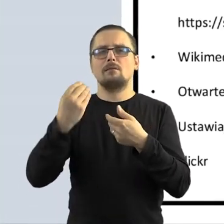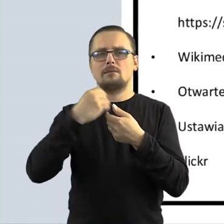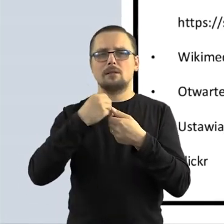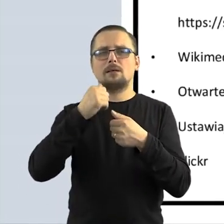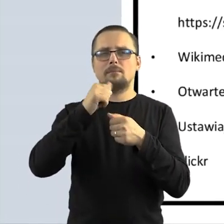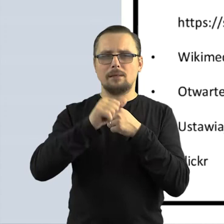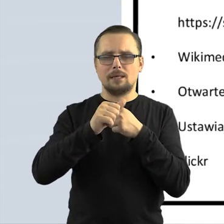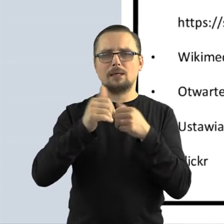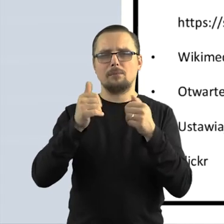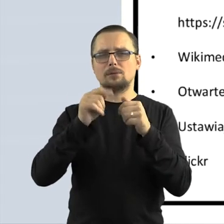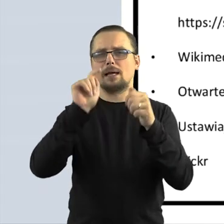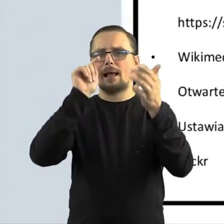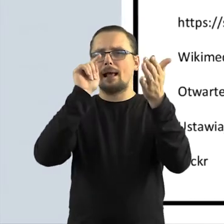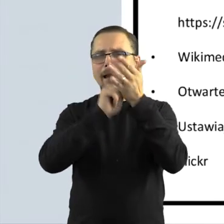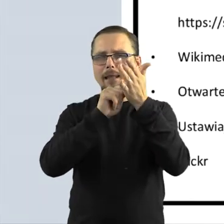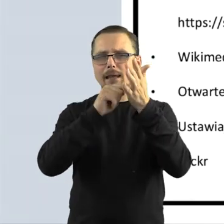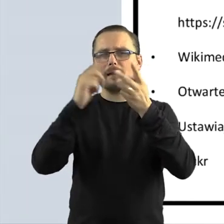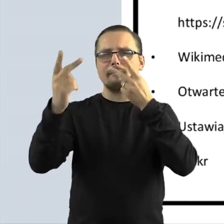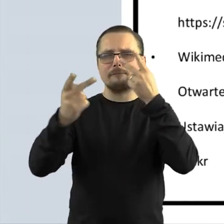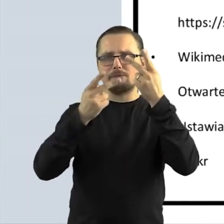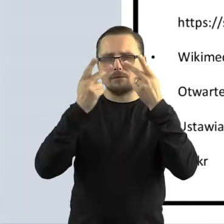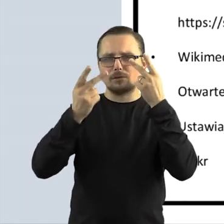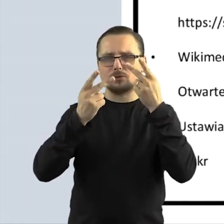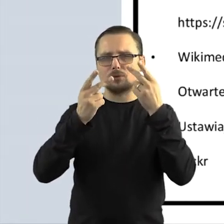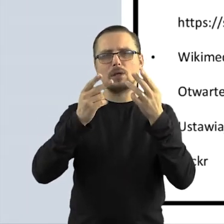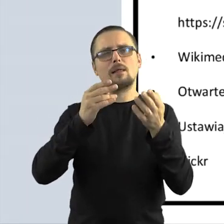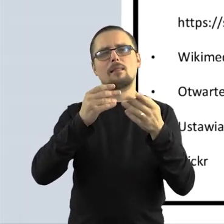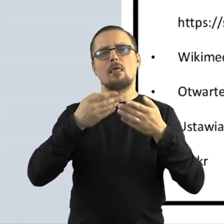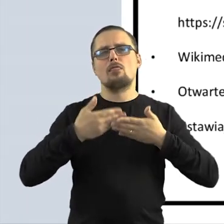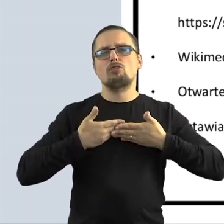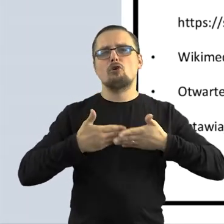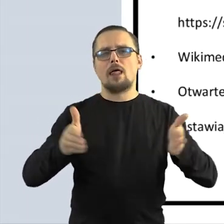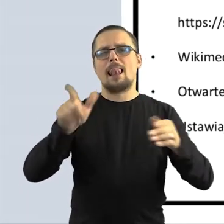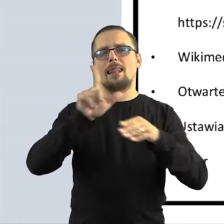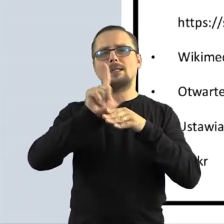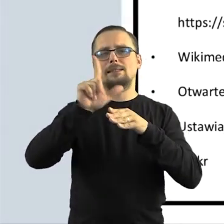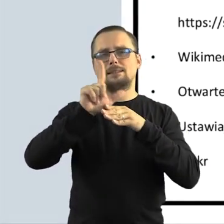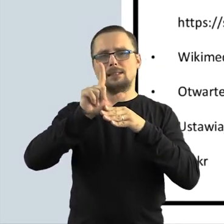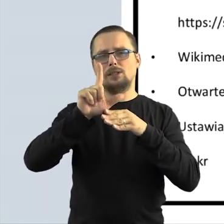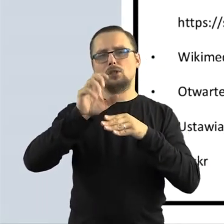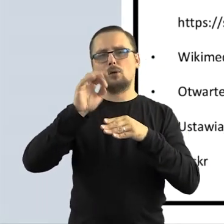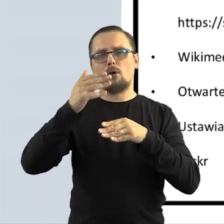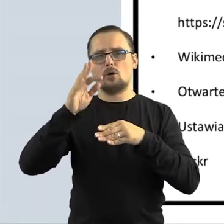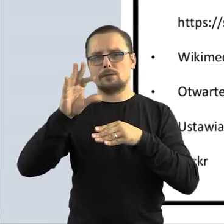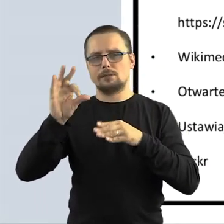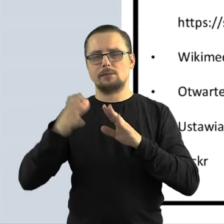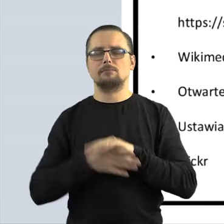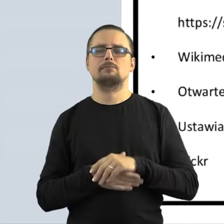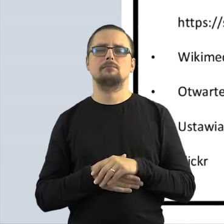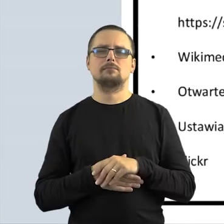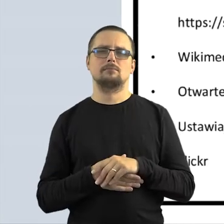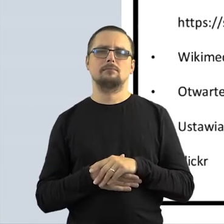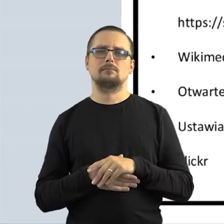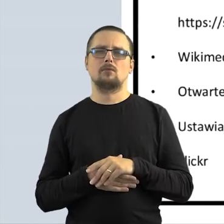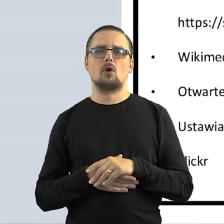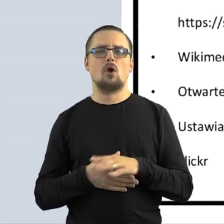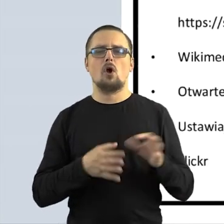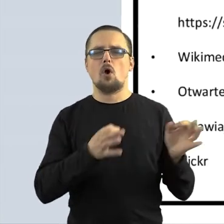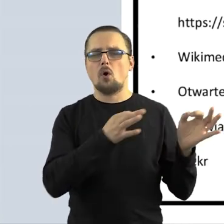już opcję wyszukiwania zasobów udostępnionych na licencjach Creative Commons. I wtedy od razu jakby